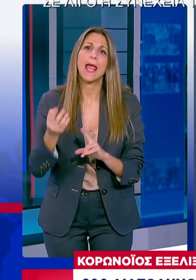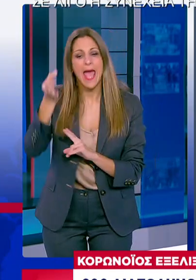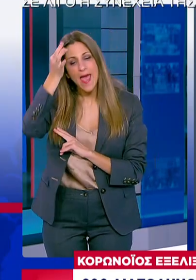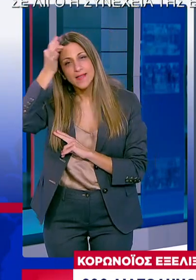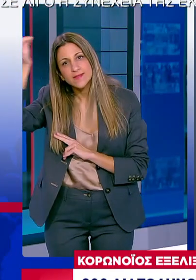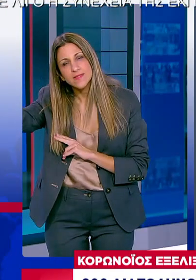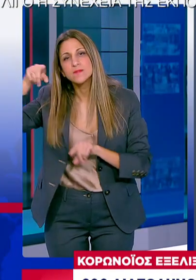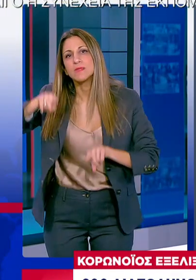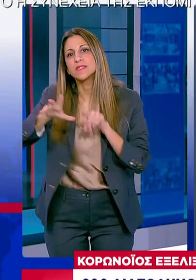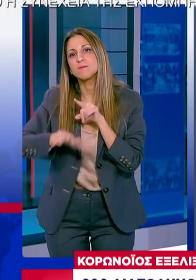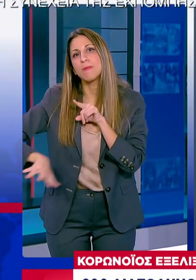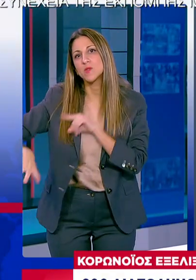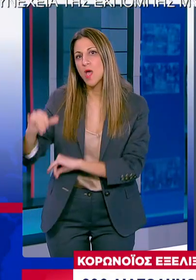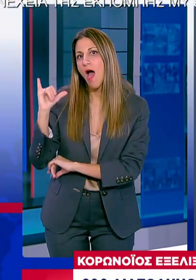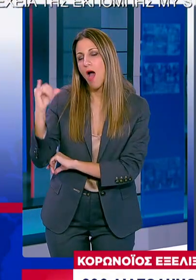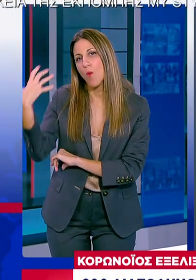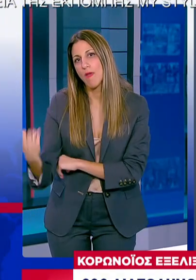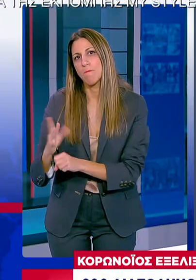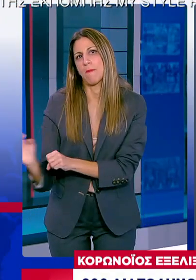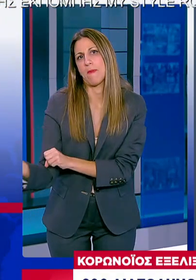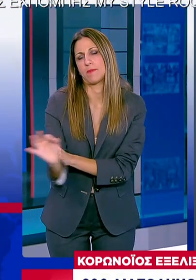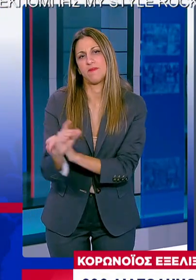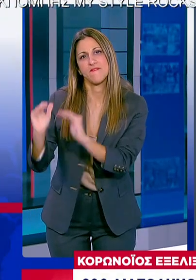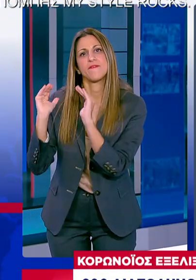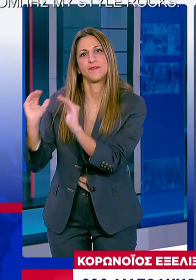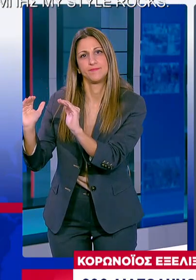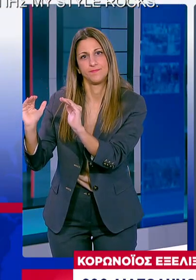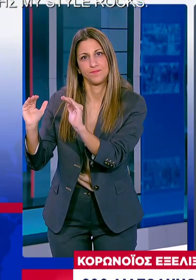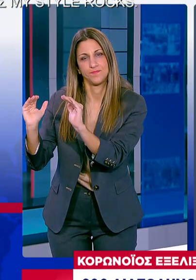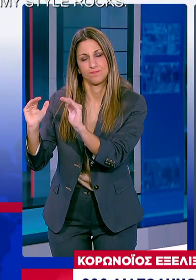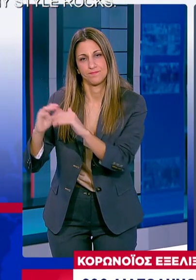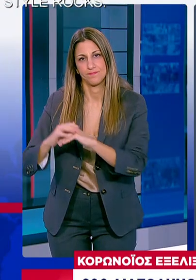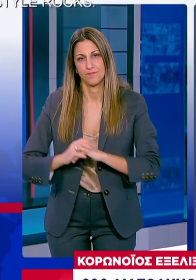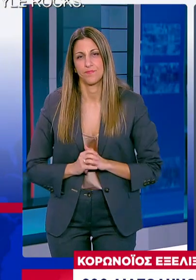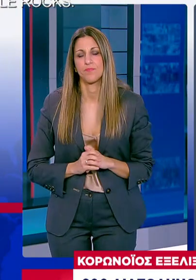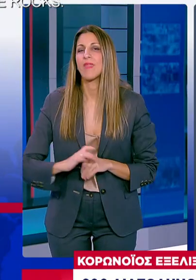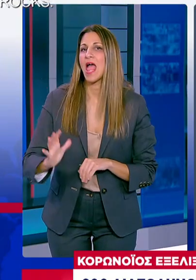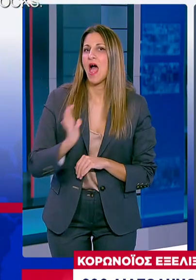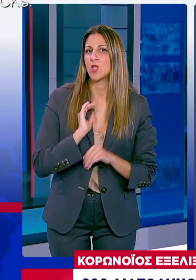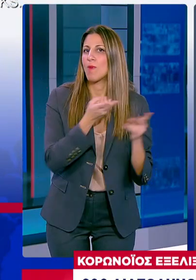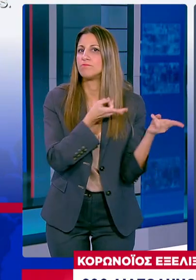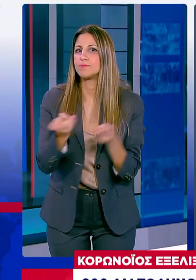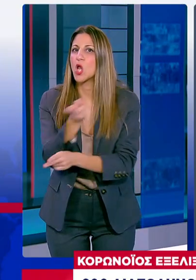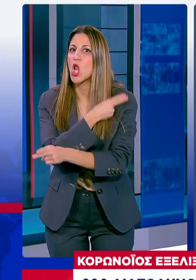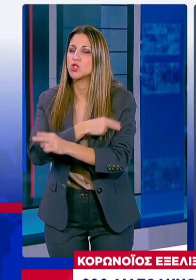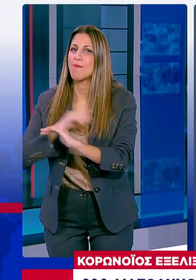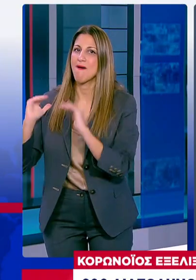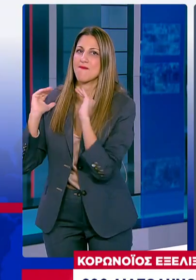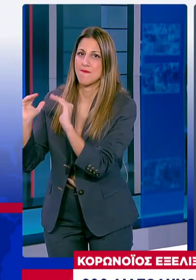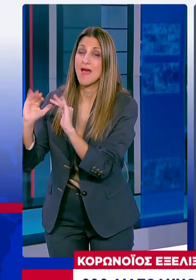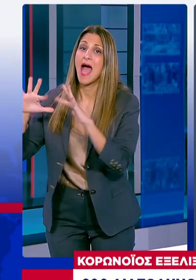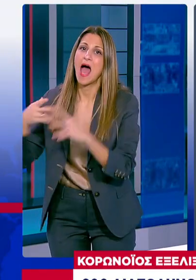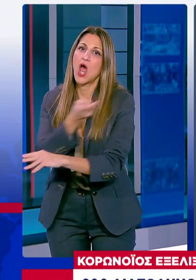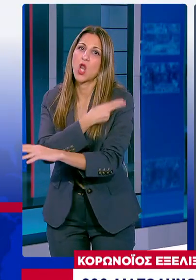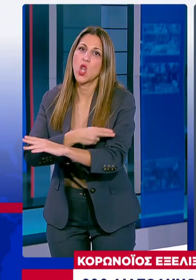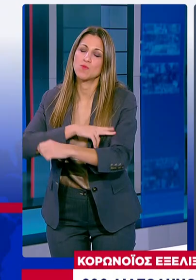θα μπορούσαμε να πούμε ότι ο τόπος ακόμα βράζει Μείωση νέων εισαγωγών στα νοσοκομεία παρατηρείται Αλλά διατήρηση της ποιησης